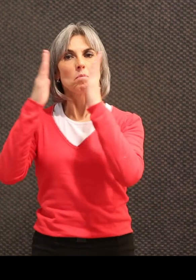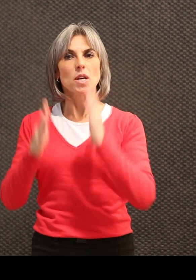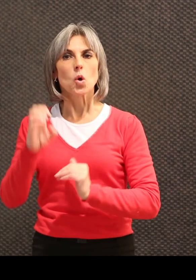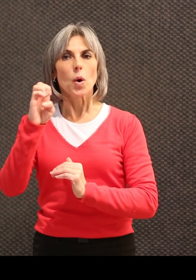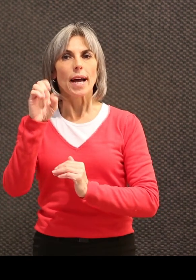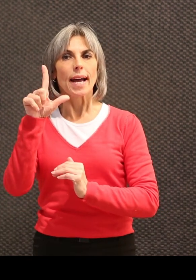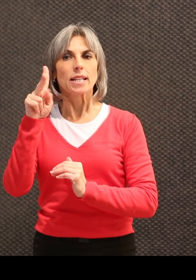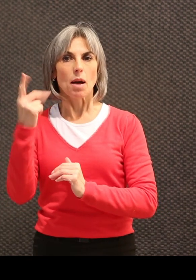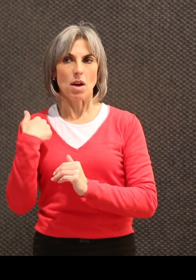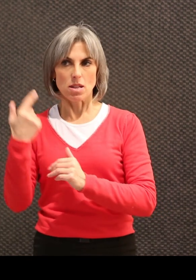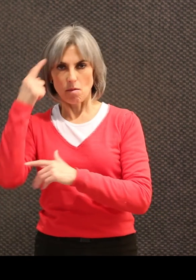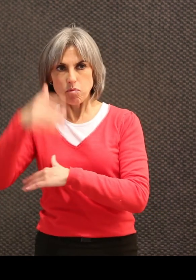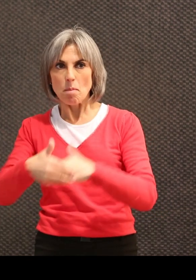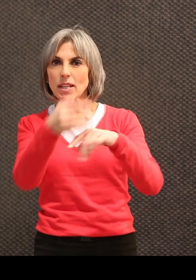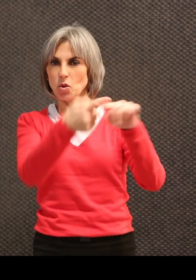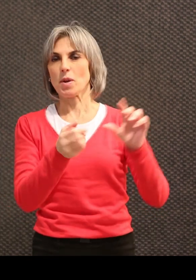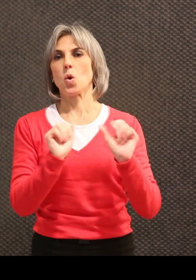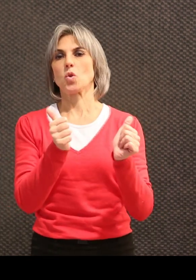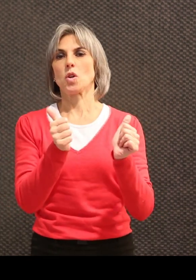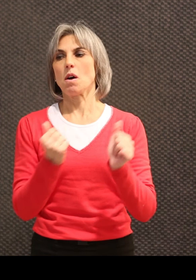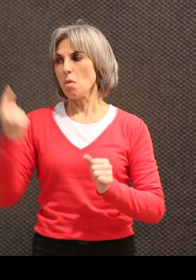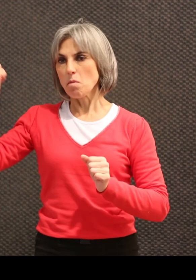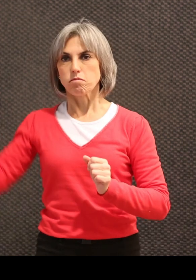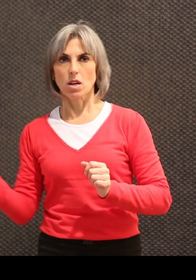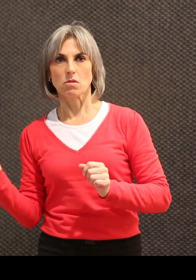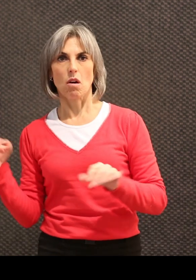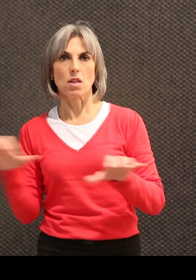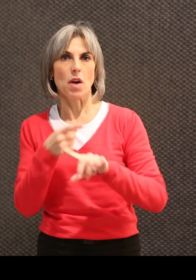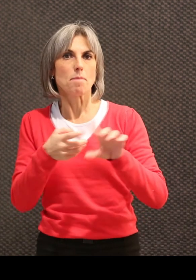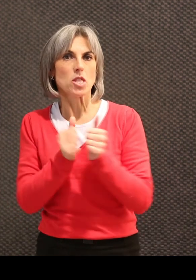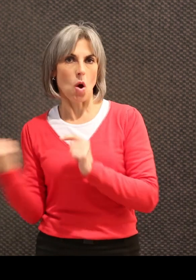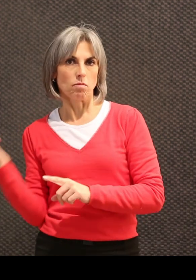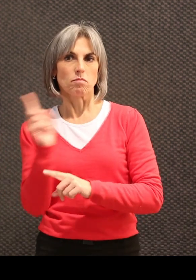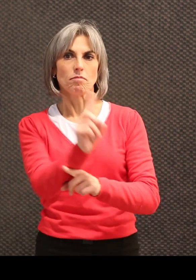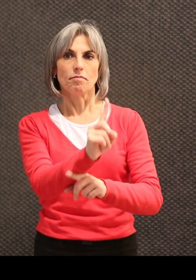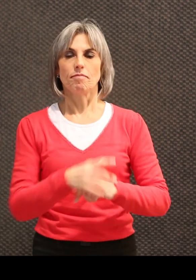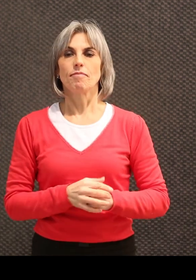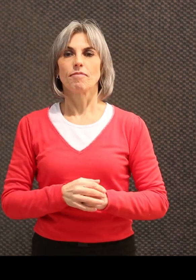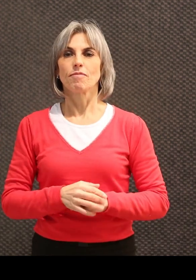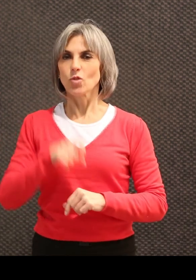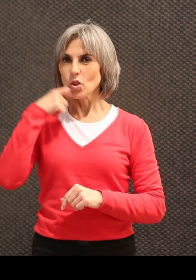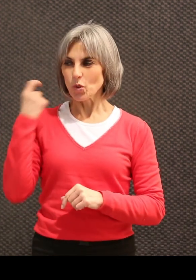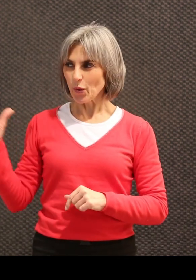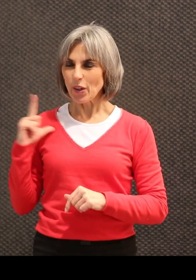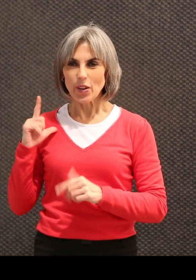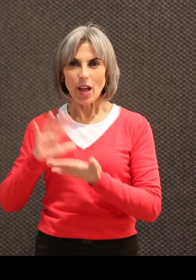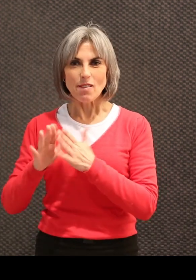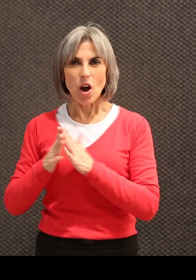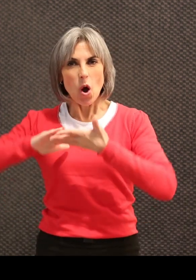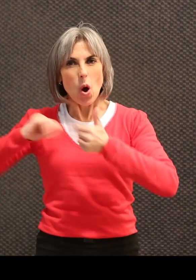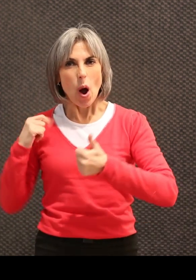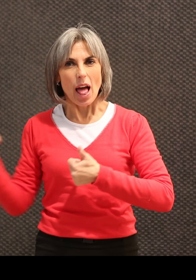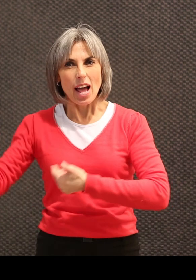encadrement pour des personnes semi-autonomes, dont une personne travaille à mi-temps. C'est chouette d'avoir des